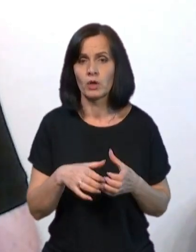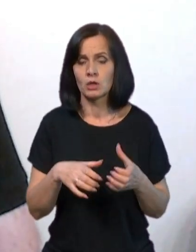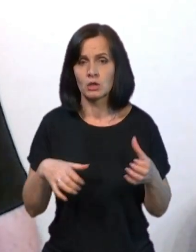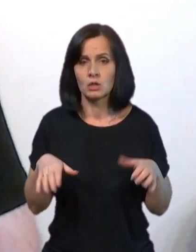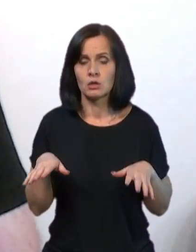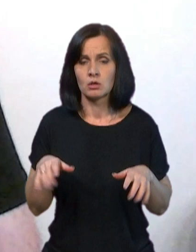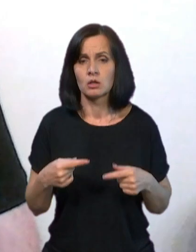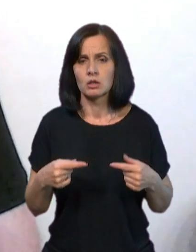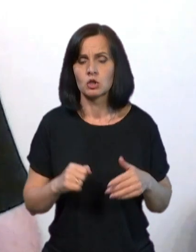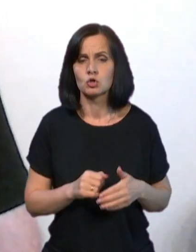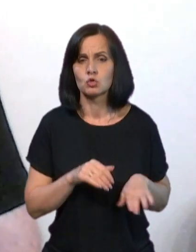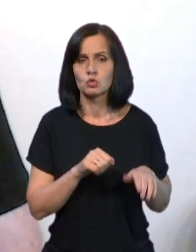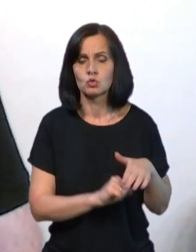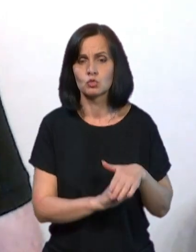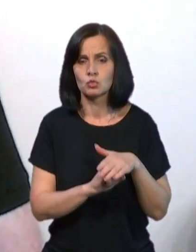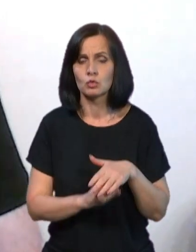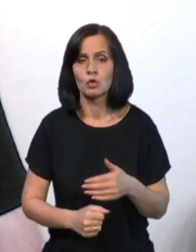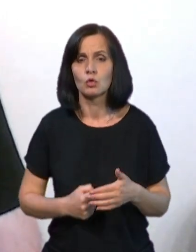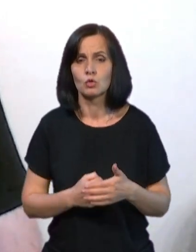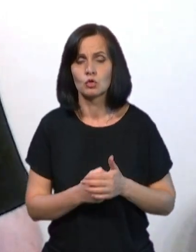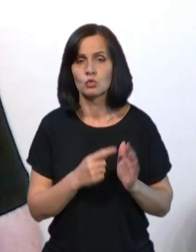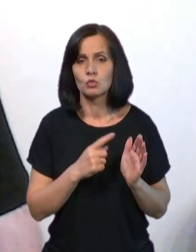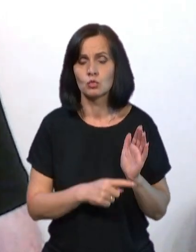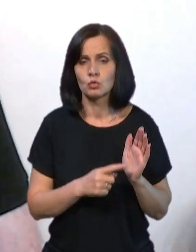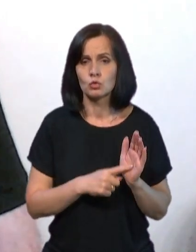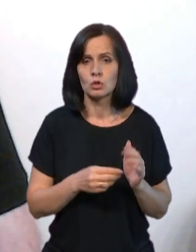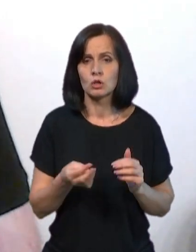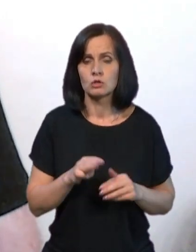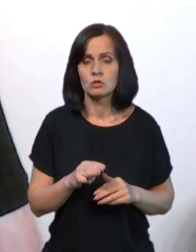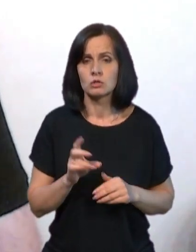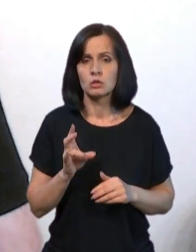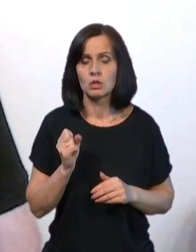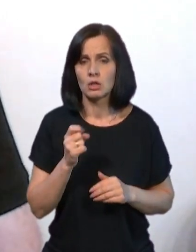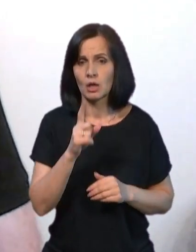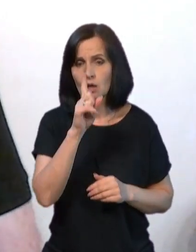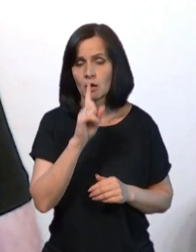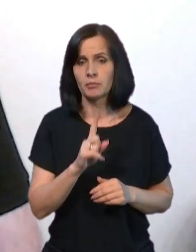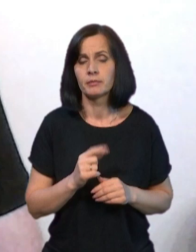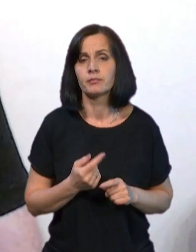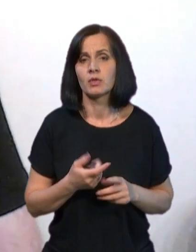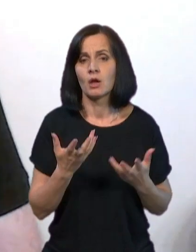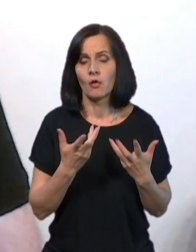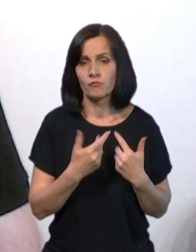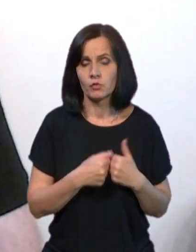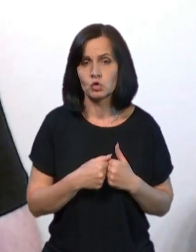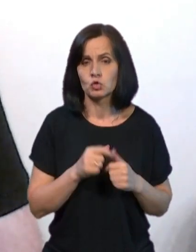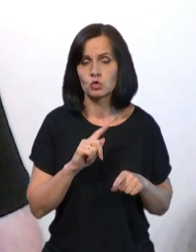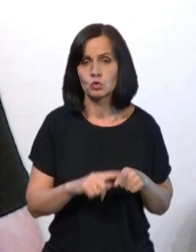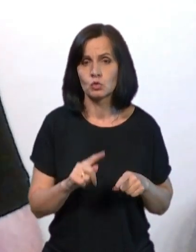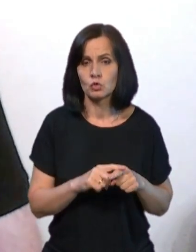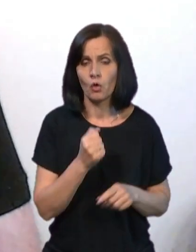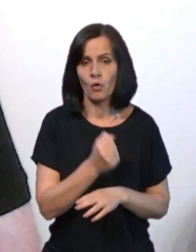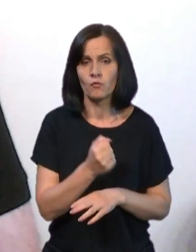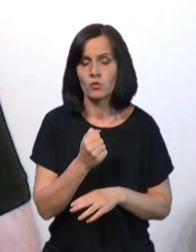ракет різного базування до 60 одиниць на місяць. Тобто, враховуючи інтенсивність